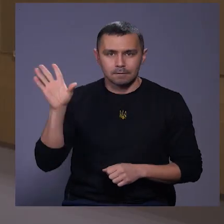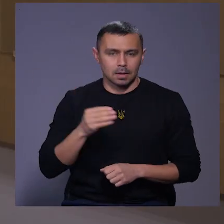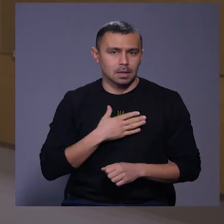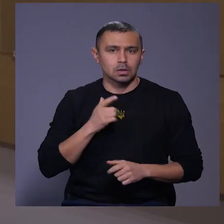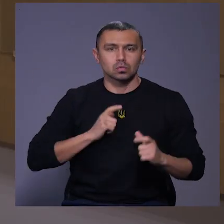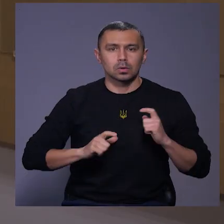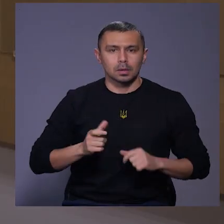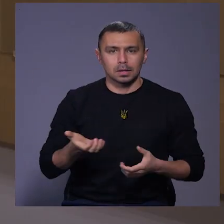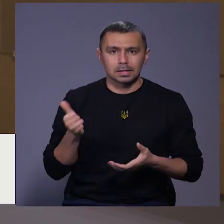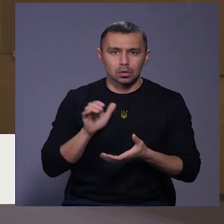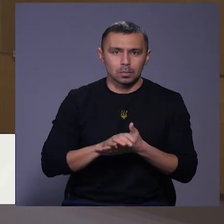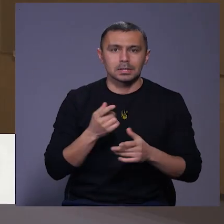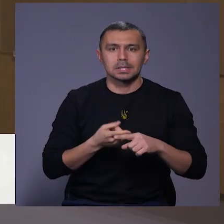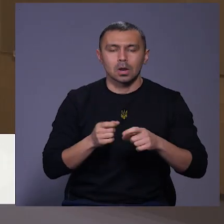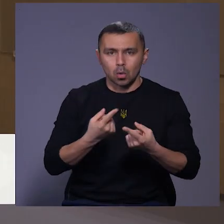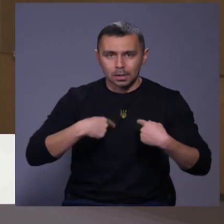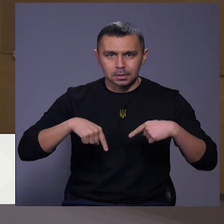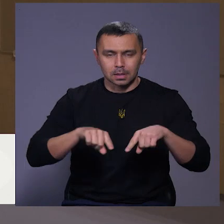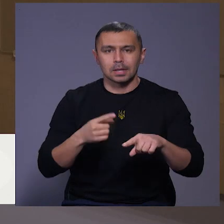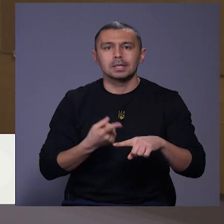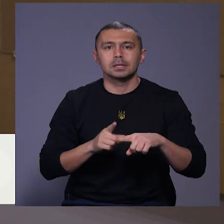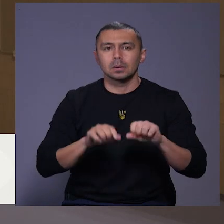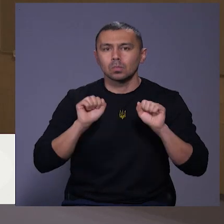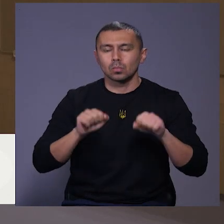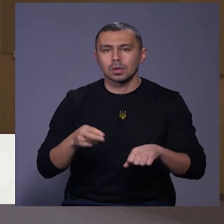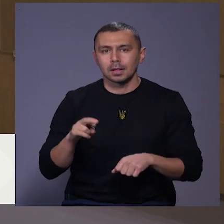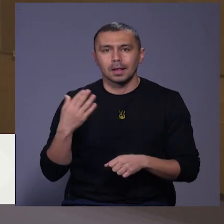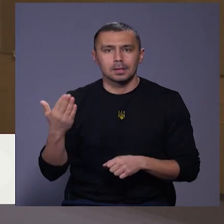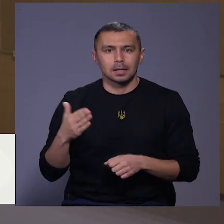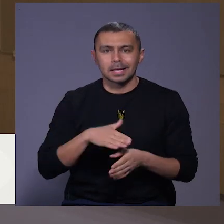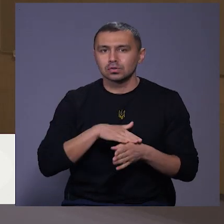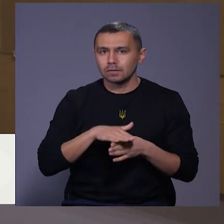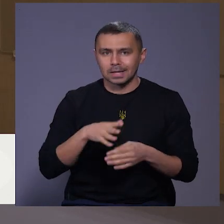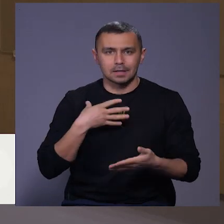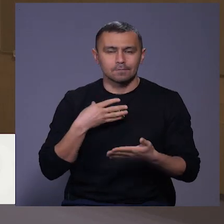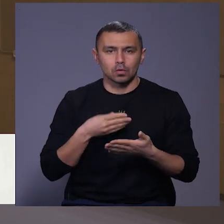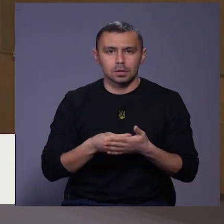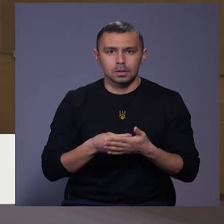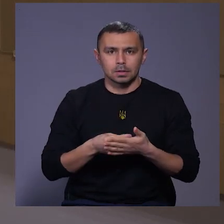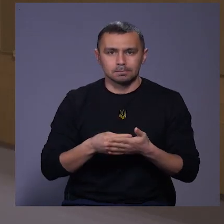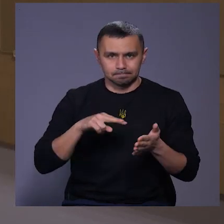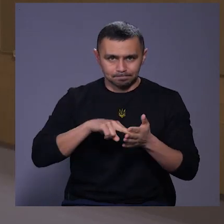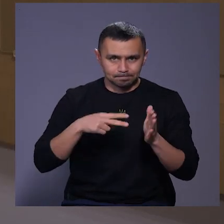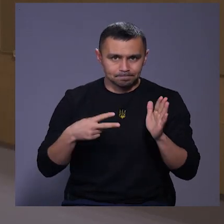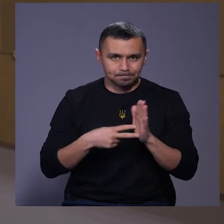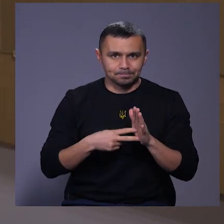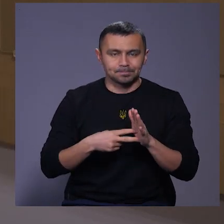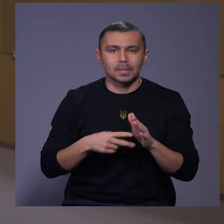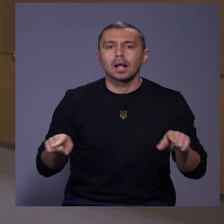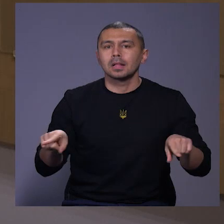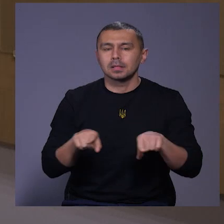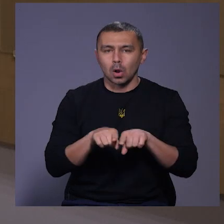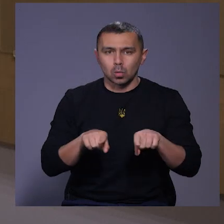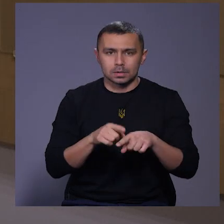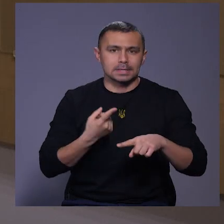студенти знайоміться цією організацією, тому що ОАЗ – це можливість для них реалізувати свої амбіції. Також